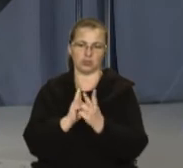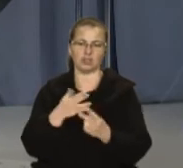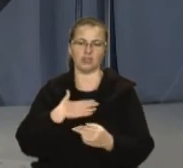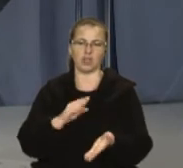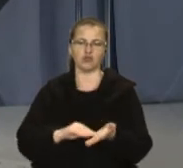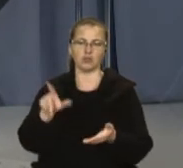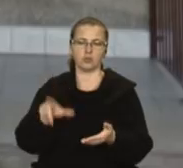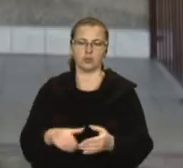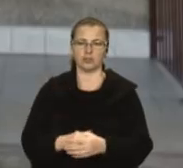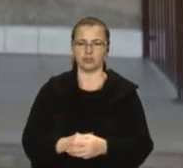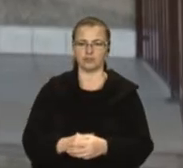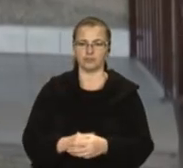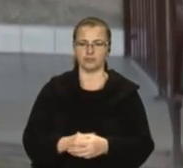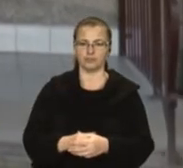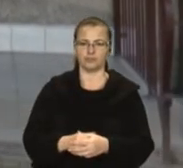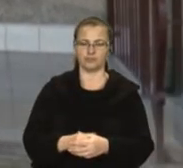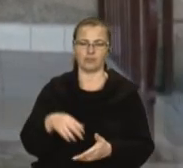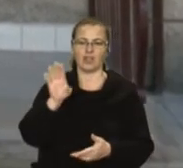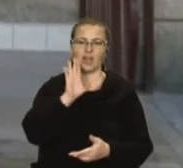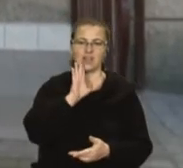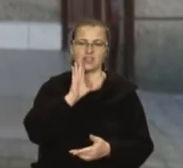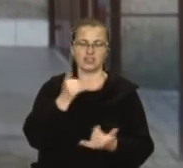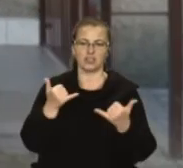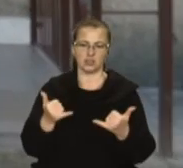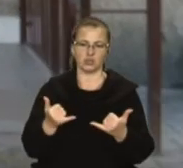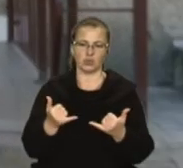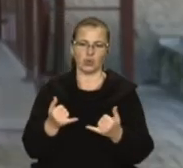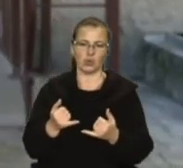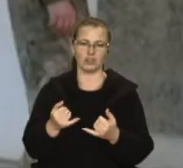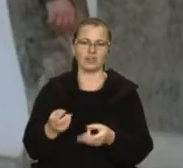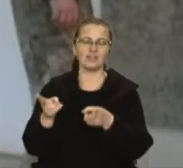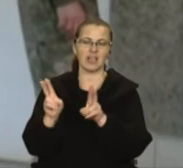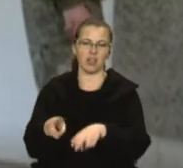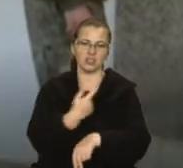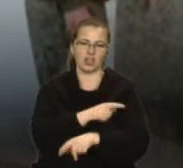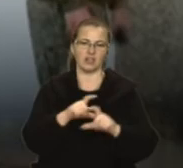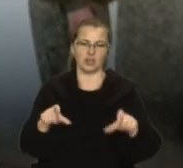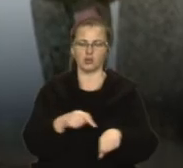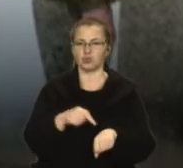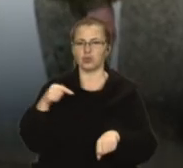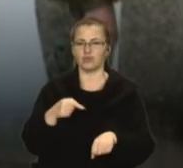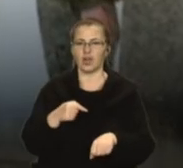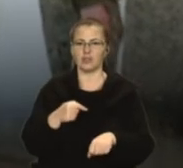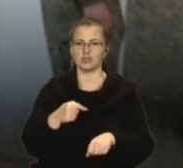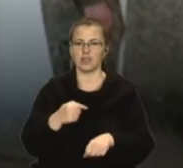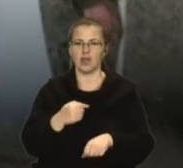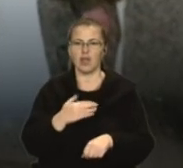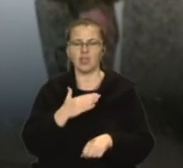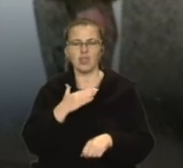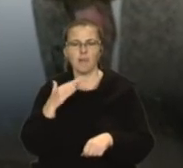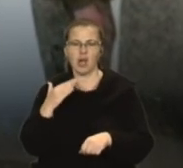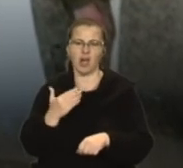наші кореспонденти. Галина Красницька сьогодні залишає лікарню. Почуваюся я набагато краще, чим було до